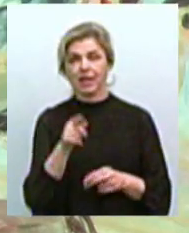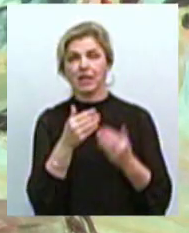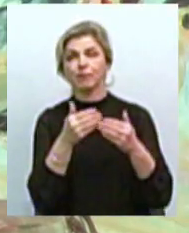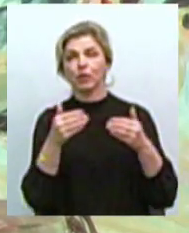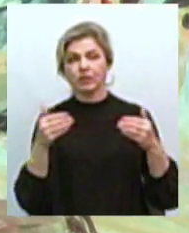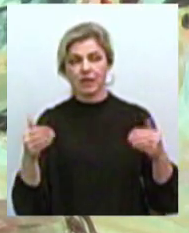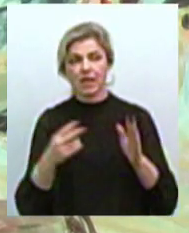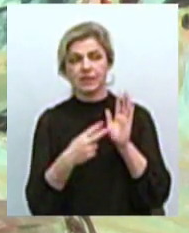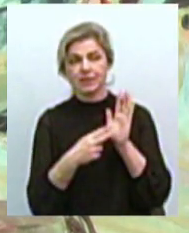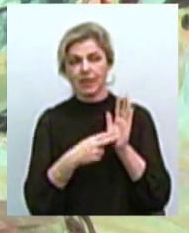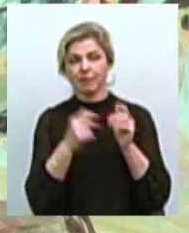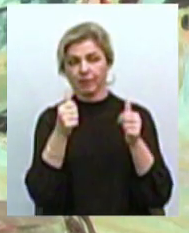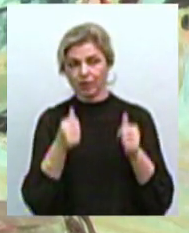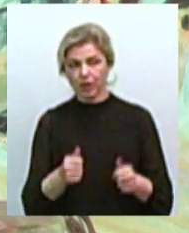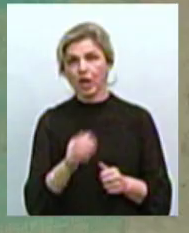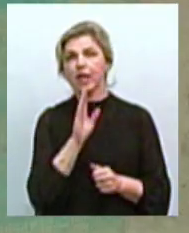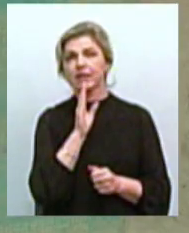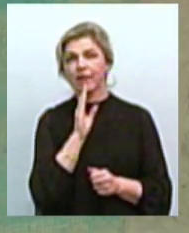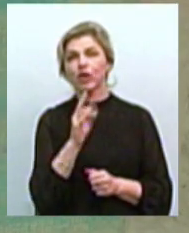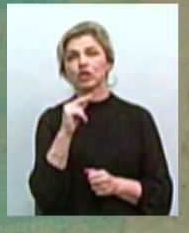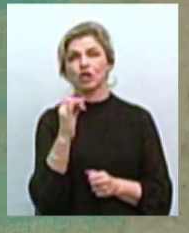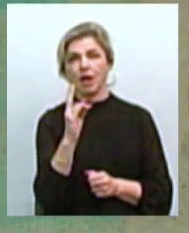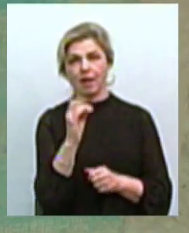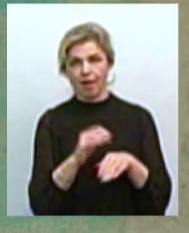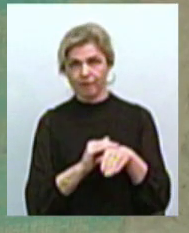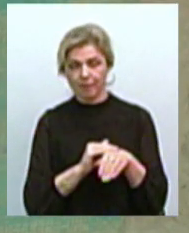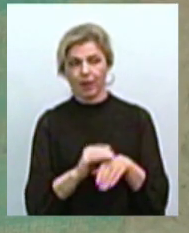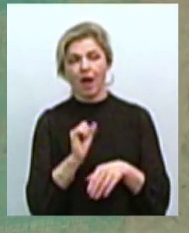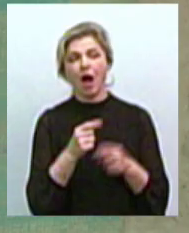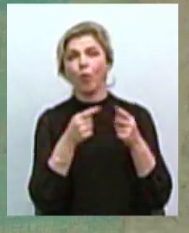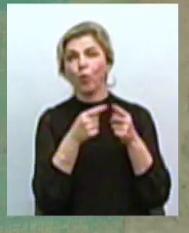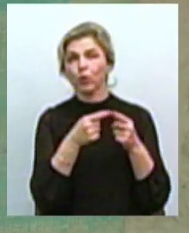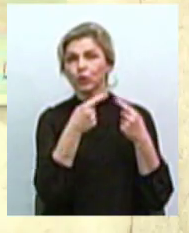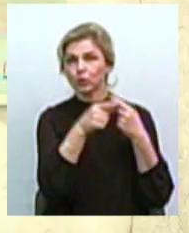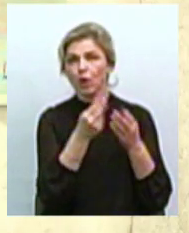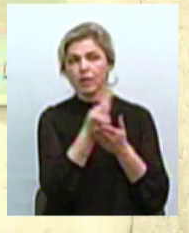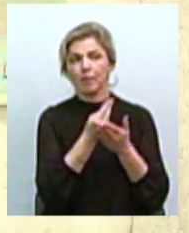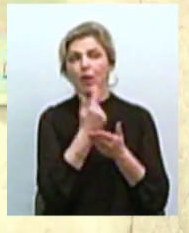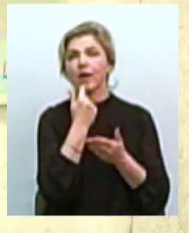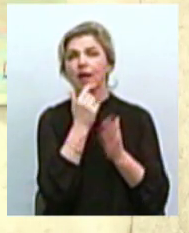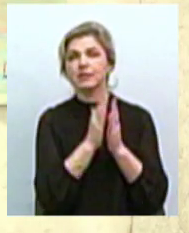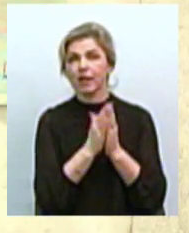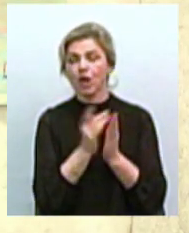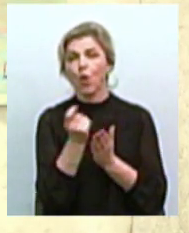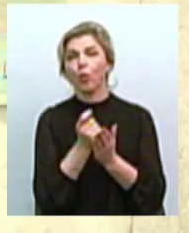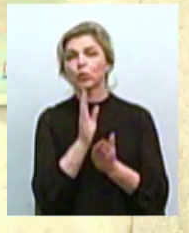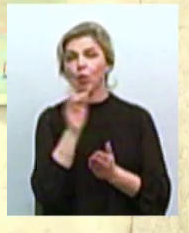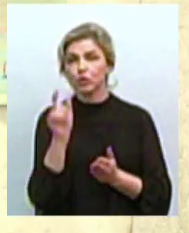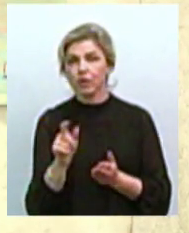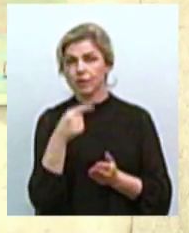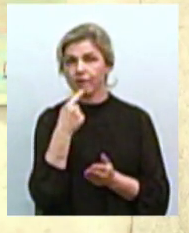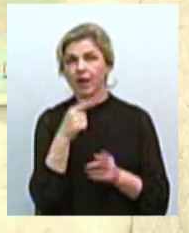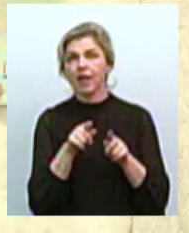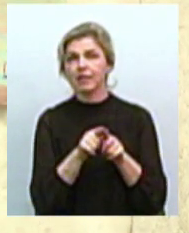Ірини Чайки. На деяких з них у правому нижньому кутку намальована червона книжечка. Художниця каже, так вона